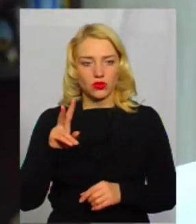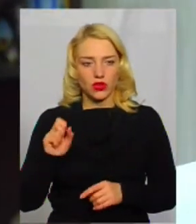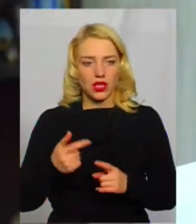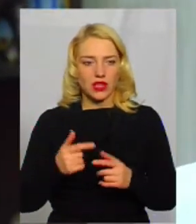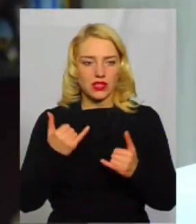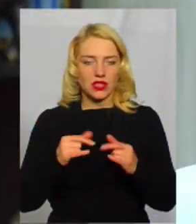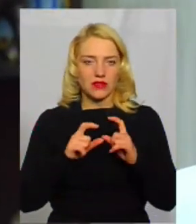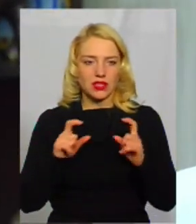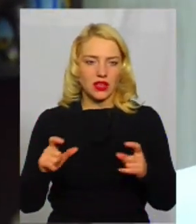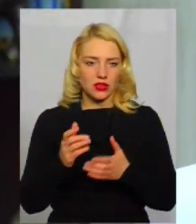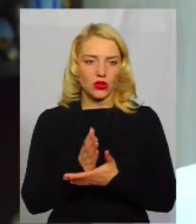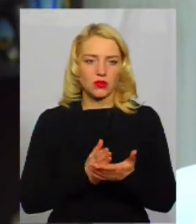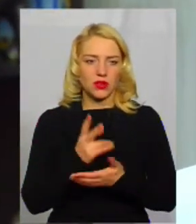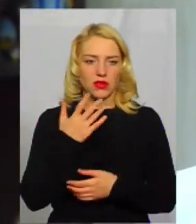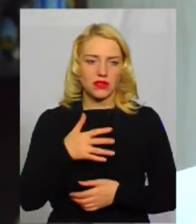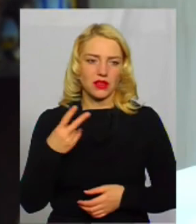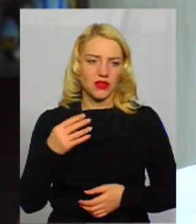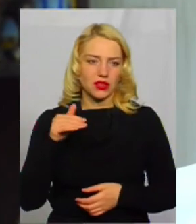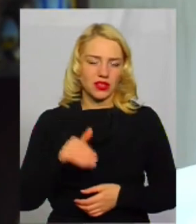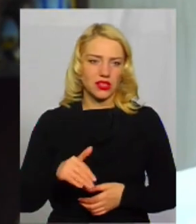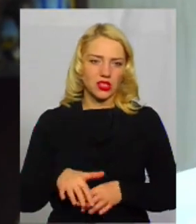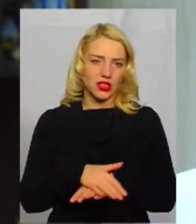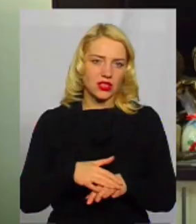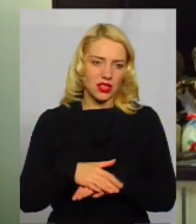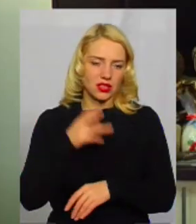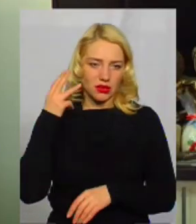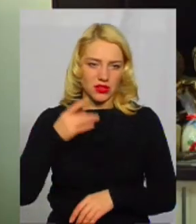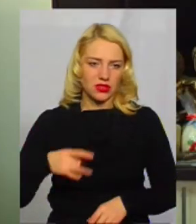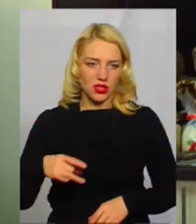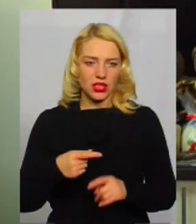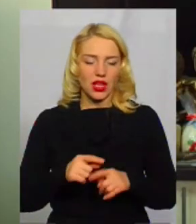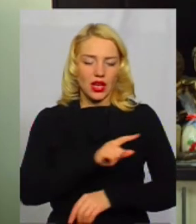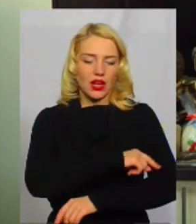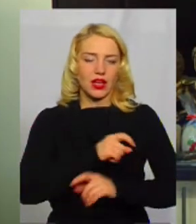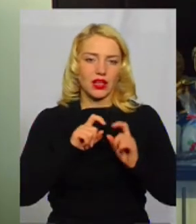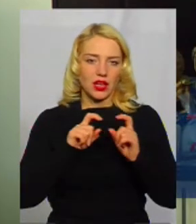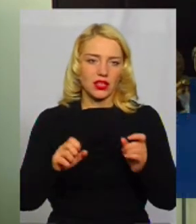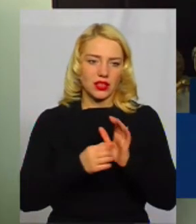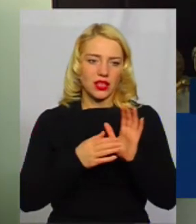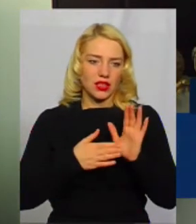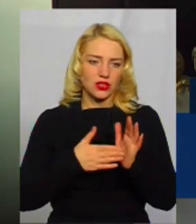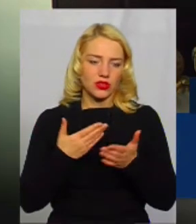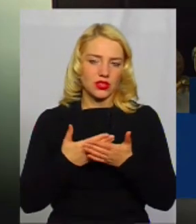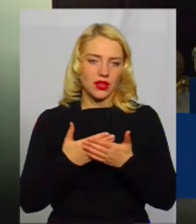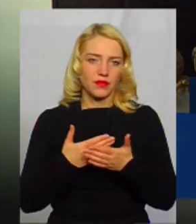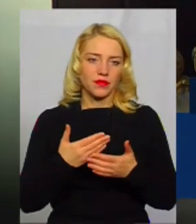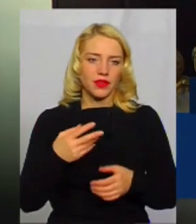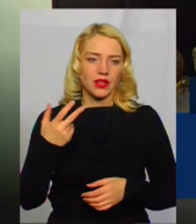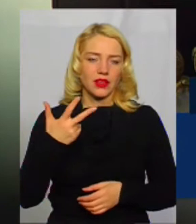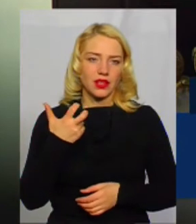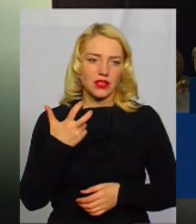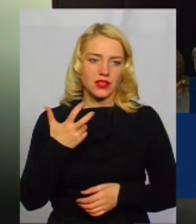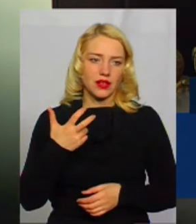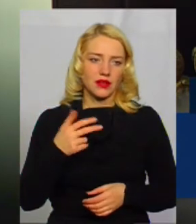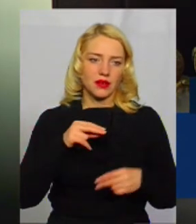обслуговується 52 тисячі населення Хмельницького району. В лікарні налічується майже 300